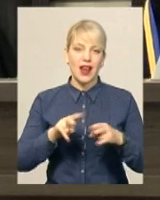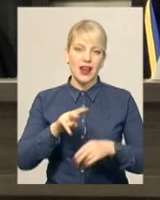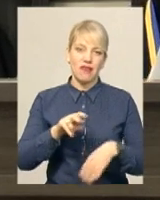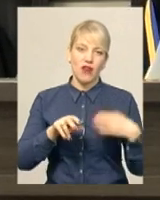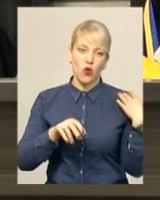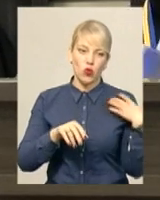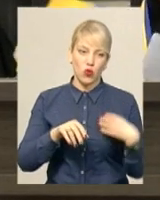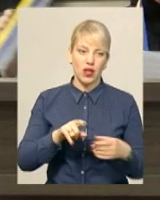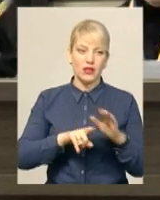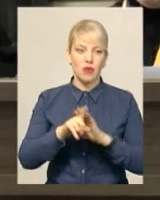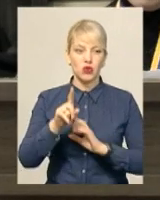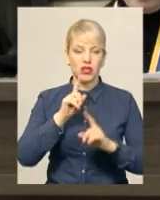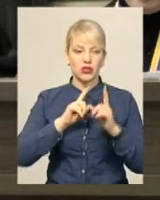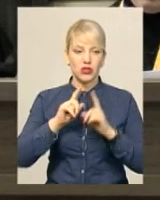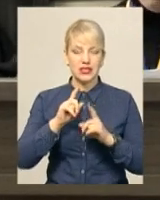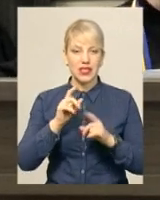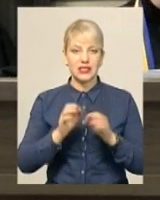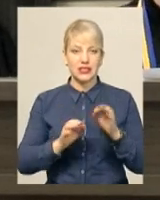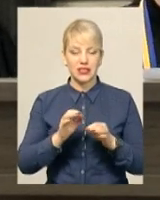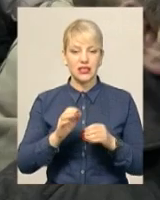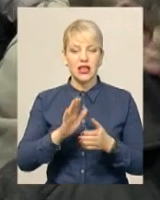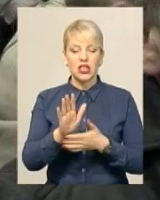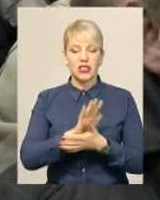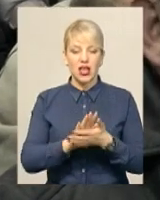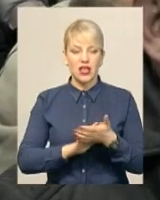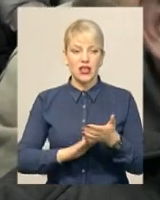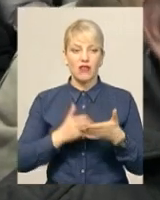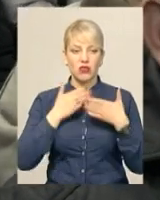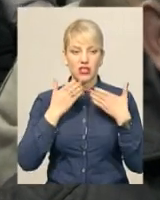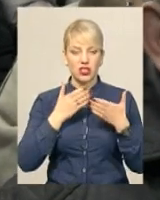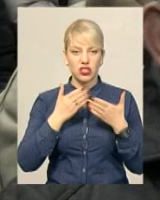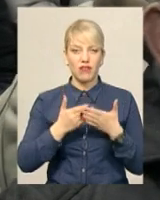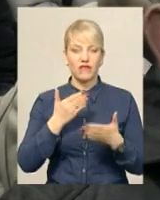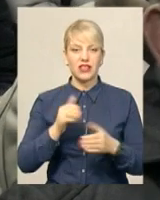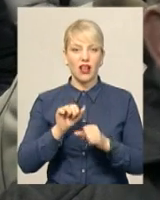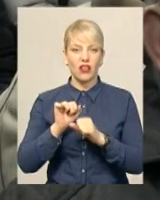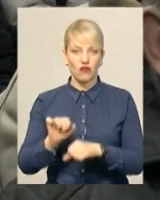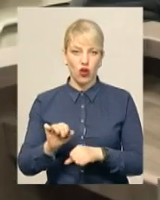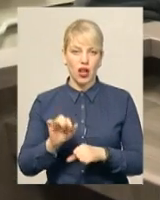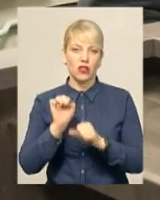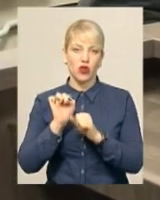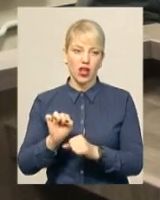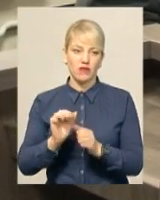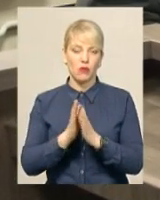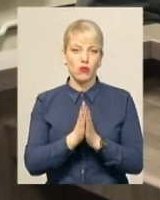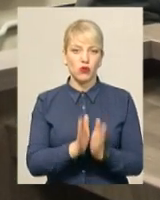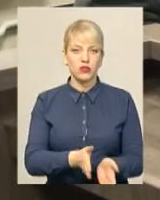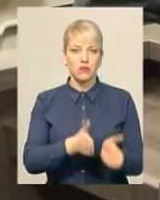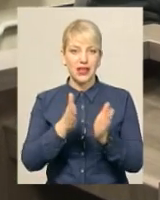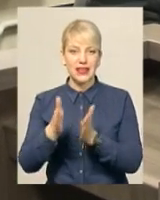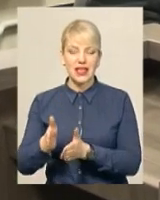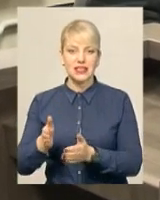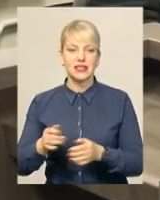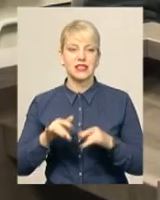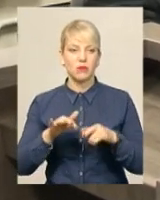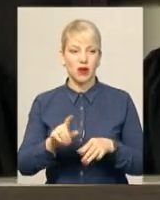засідання суддя Інна Вітюк зачитує заяву від захисника Євгена Неймака Віктора Колбанцева. Адвокат просить слухання справи перенести через те, що не